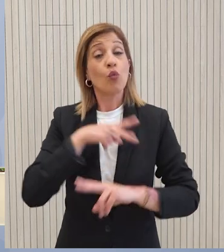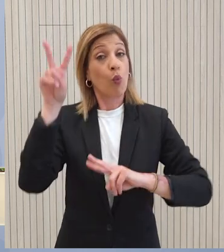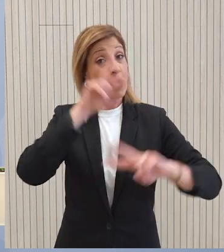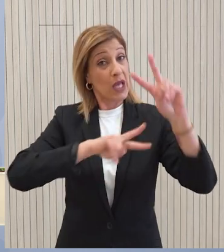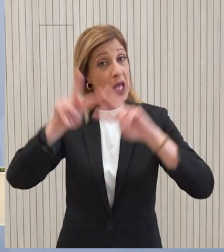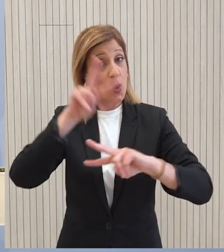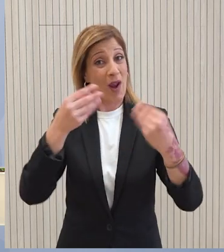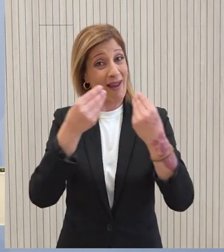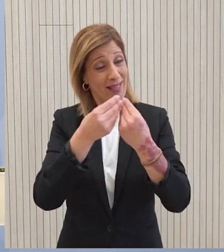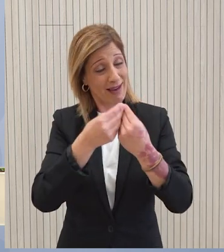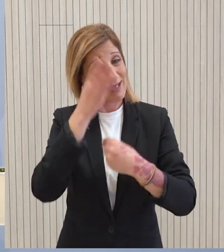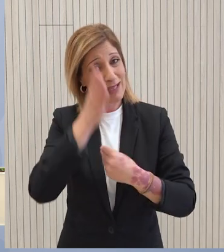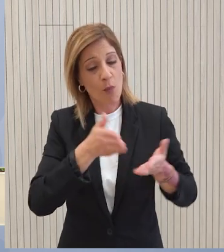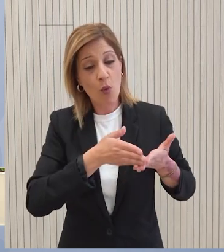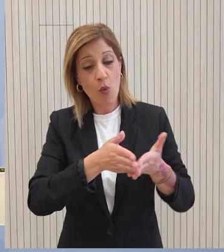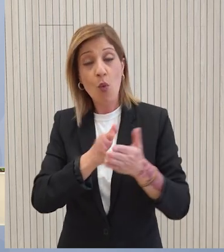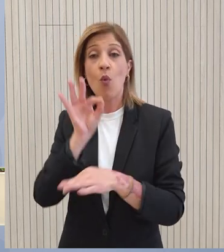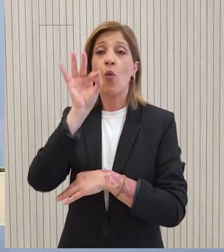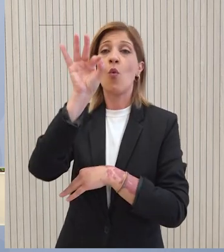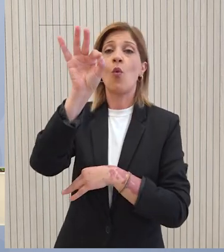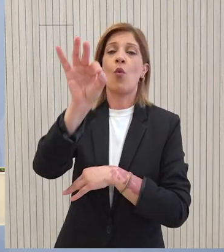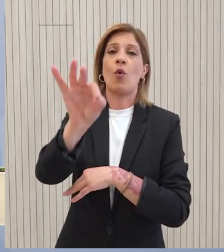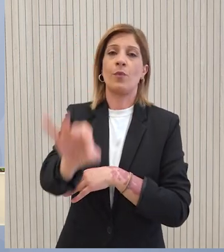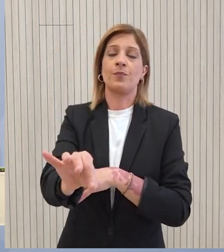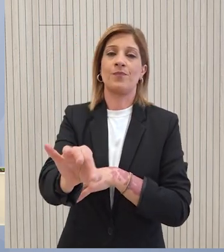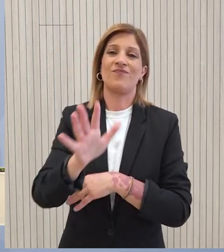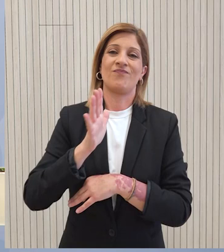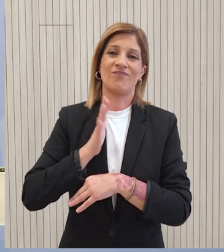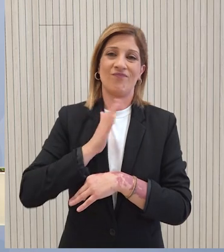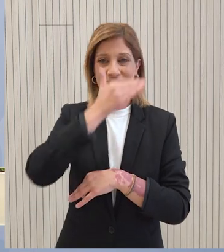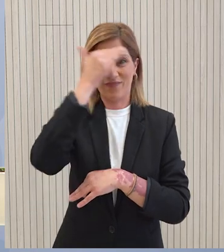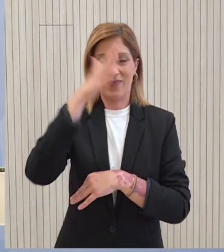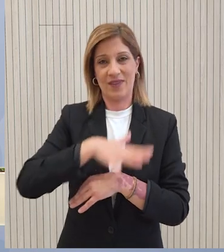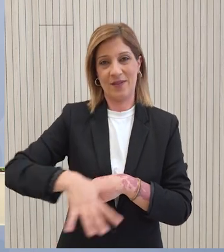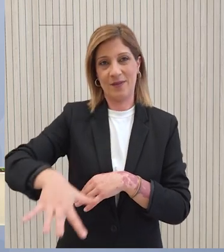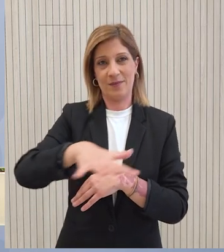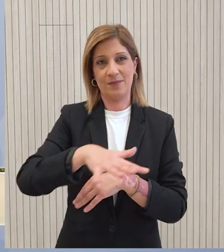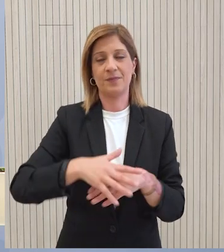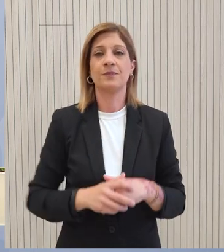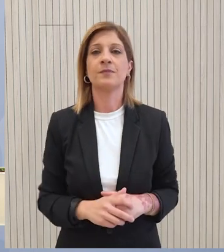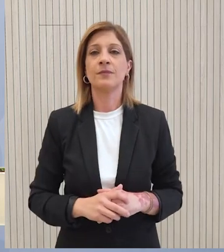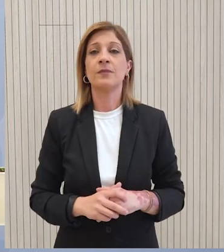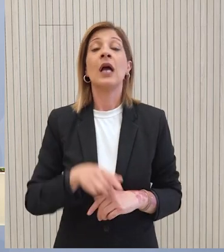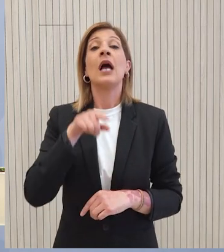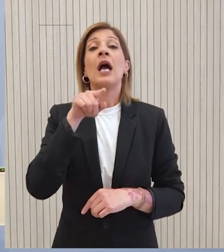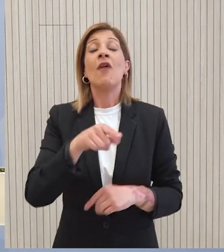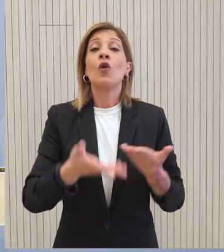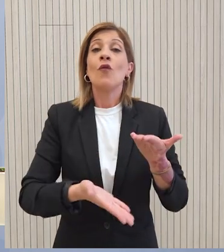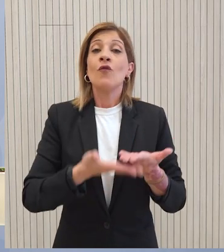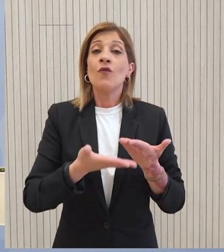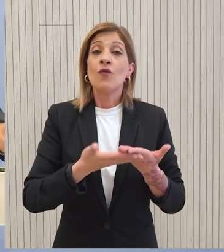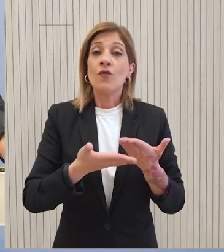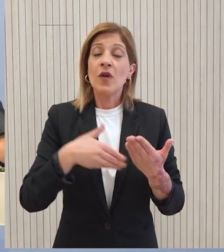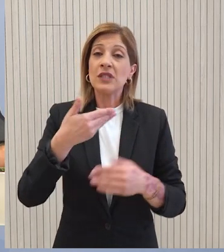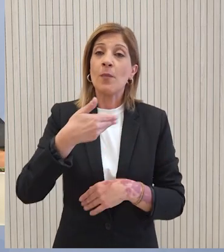συνθήκες με στόχο την τελική διανομή της στους άμαχους από εντεδειγμένους αναδόχους. Μέρος αυτής της βοήθειας που θα